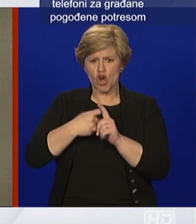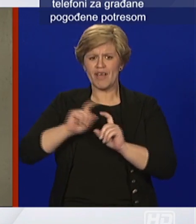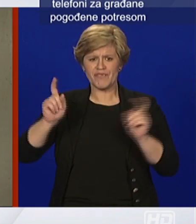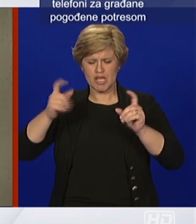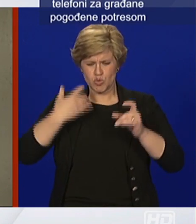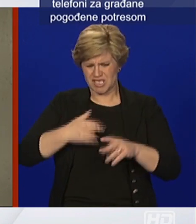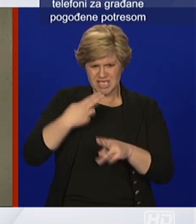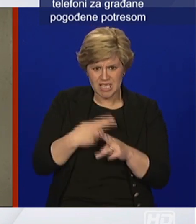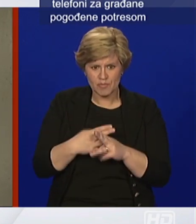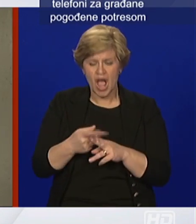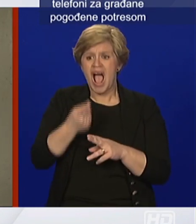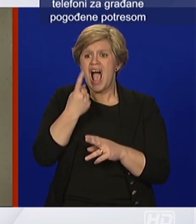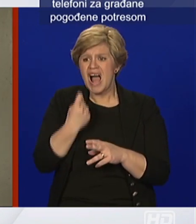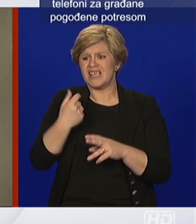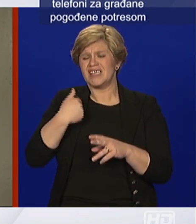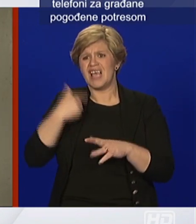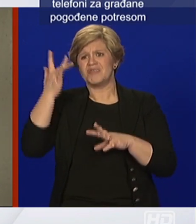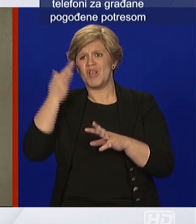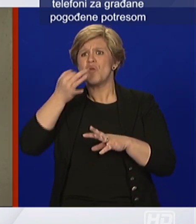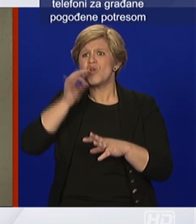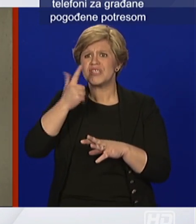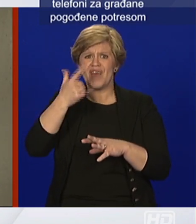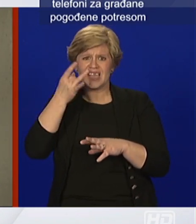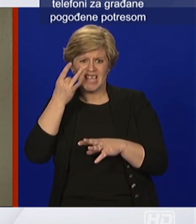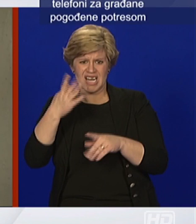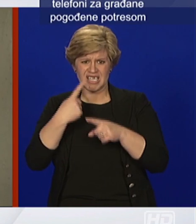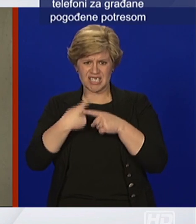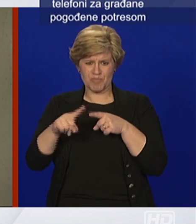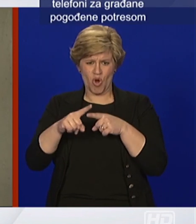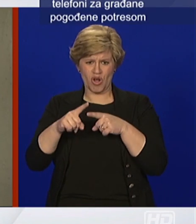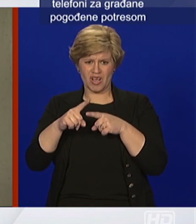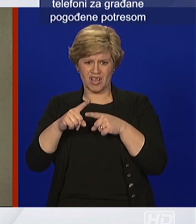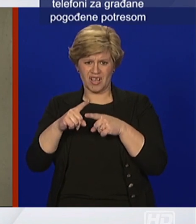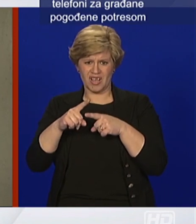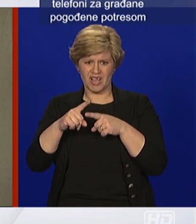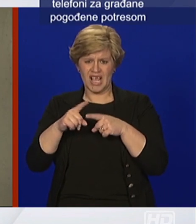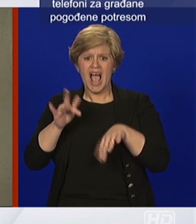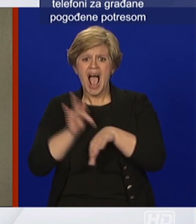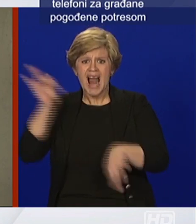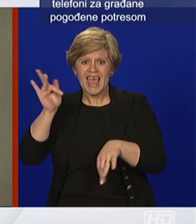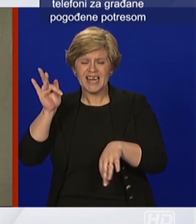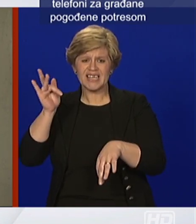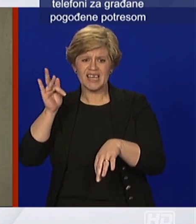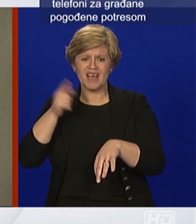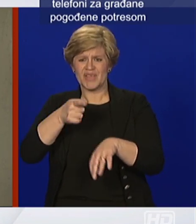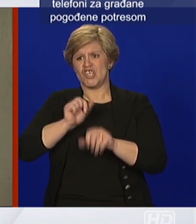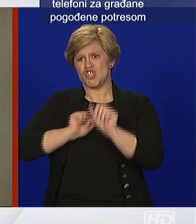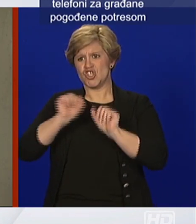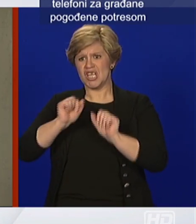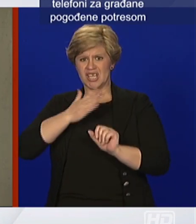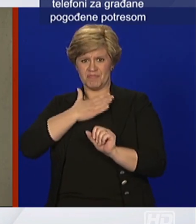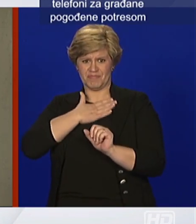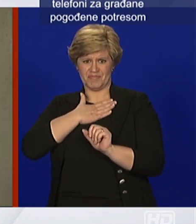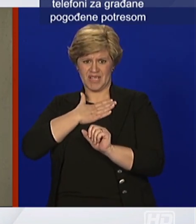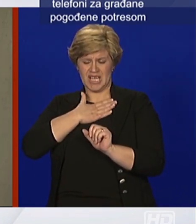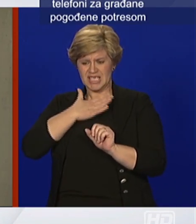sam da je dobro da ta dva dana dok ne raščistim jel to samo ovoga alergija na neki način štitim koliko mogu